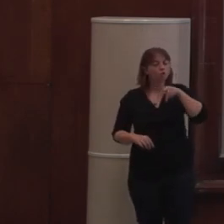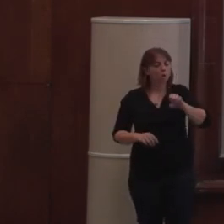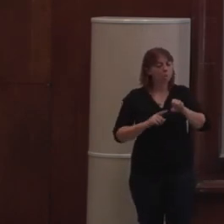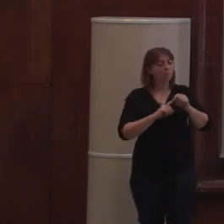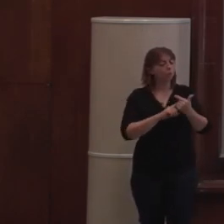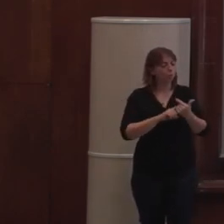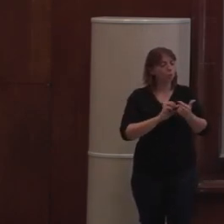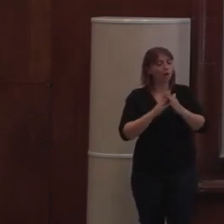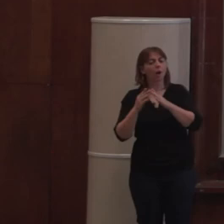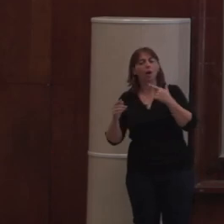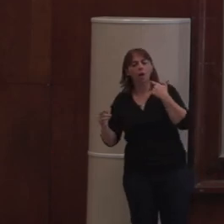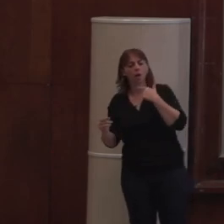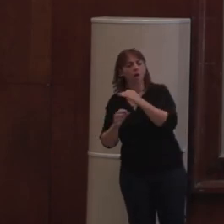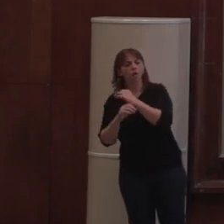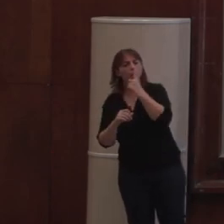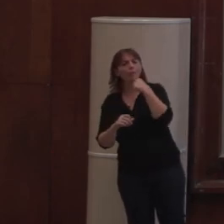l'EOS.